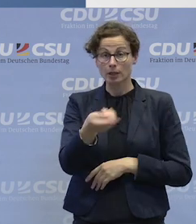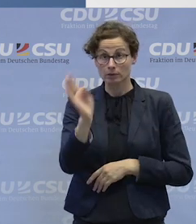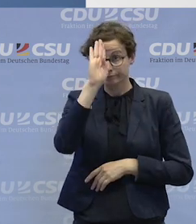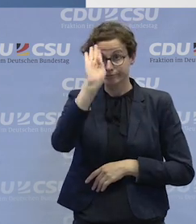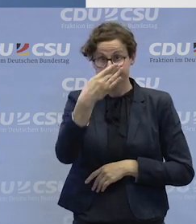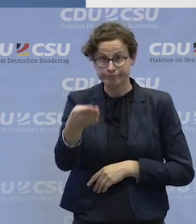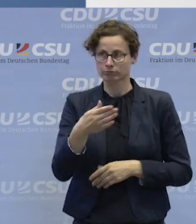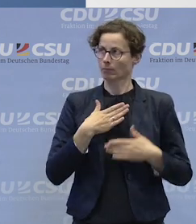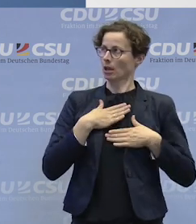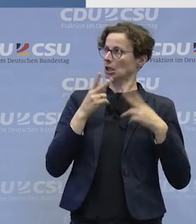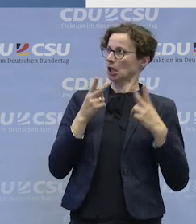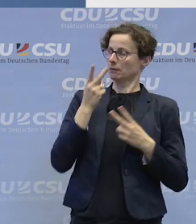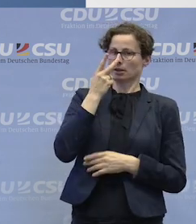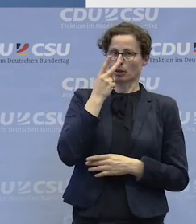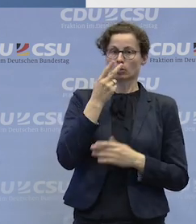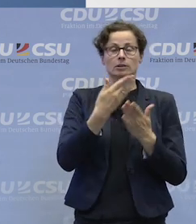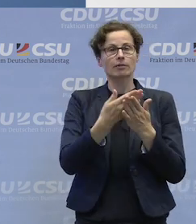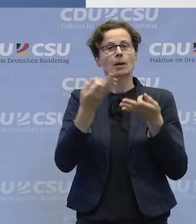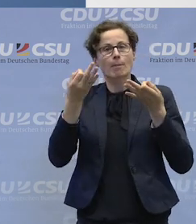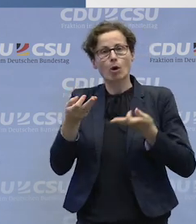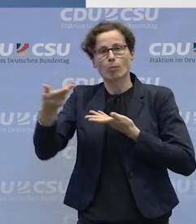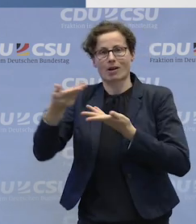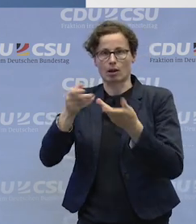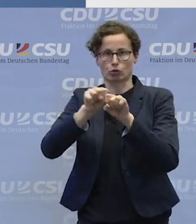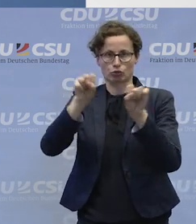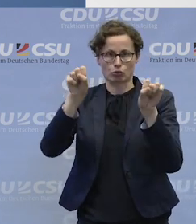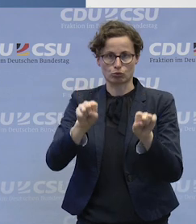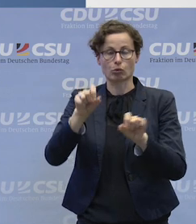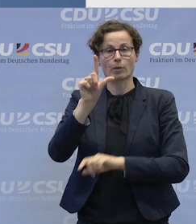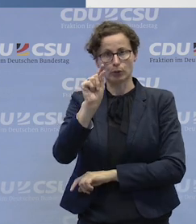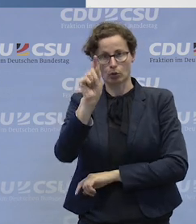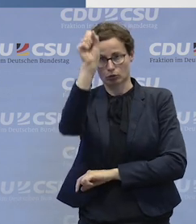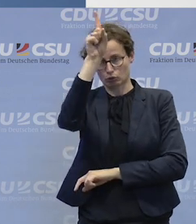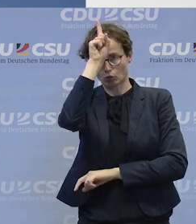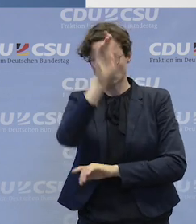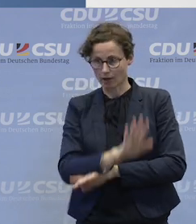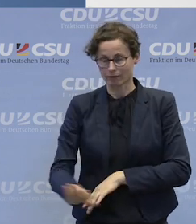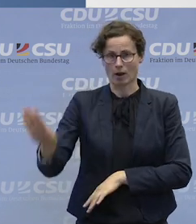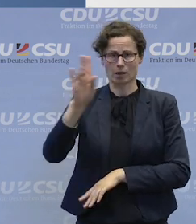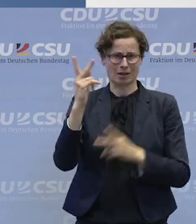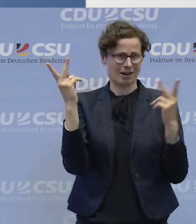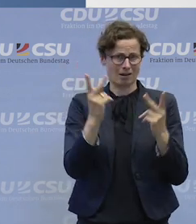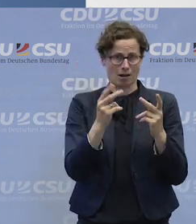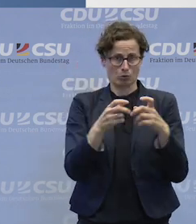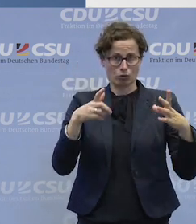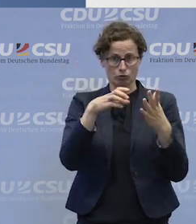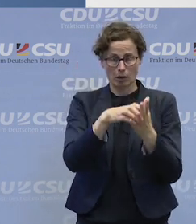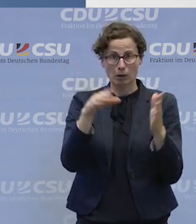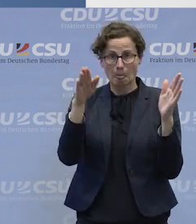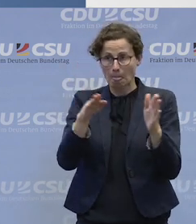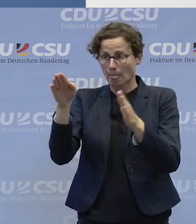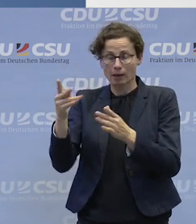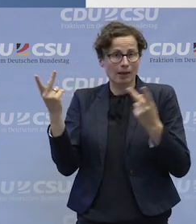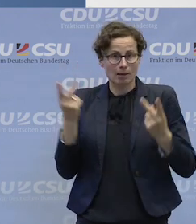Beratungsstruktur, die ist auch flächendeckend, bundesweit in allen Regionen vor Ort zu finanzieren, zu entwickeln, damit man erstmal